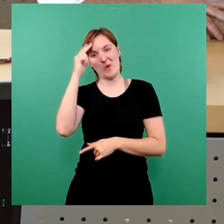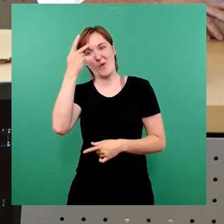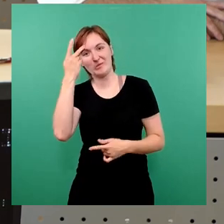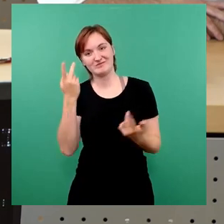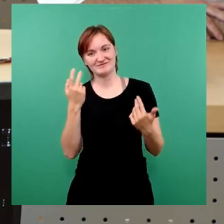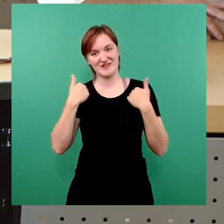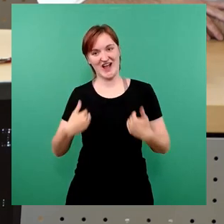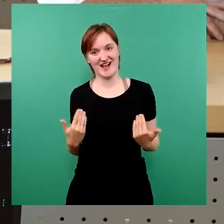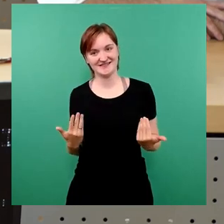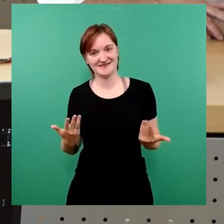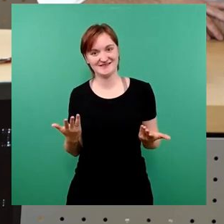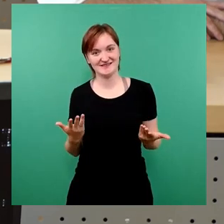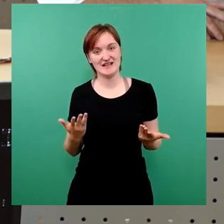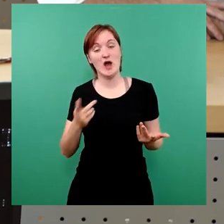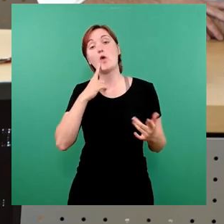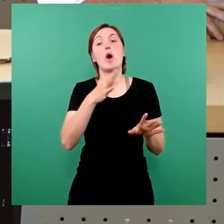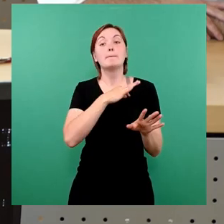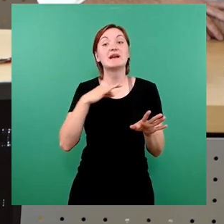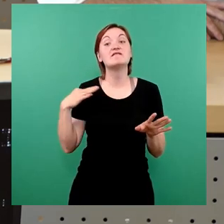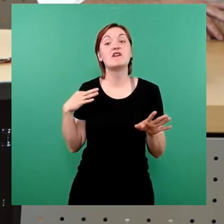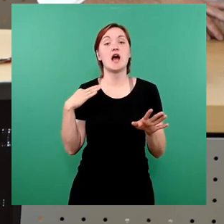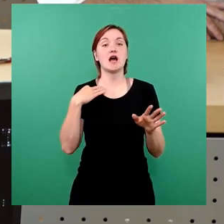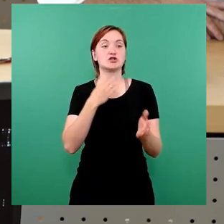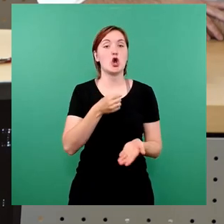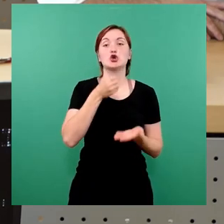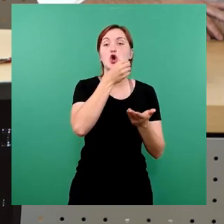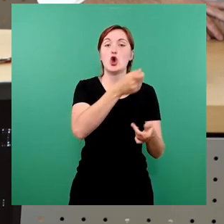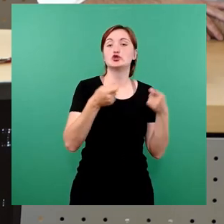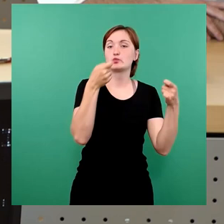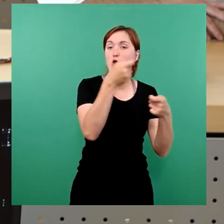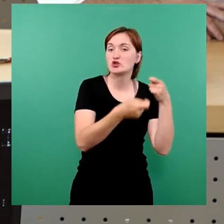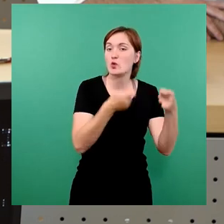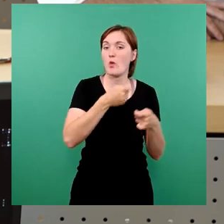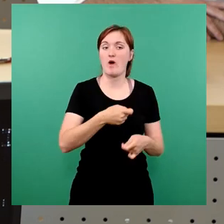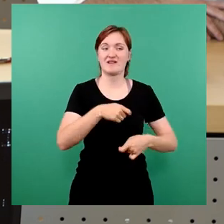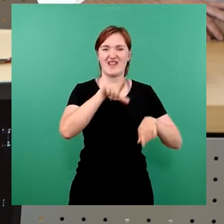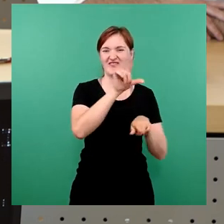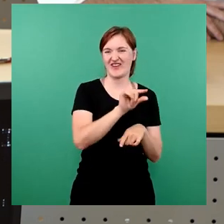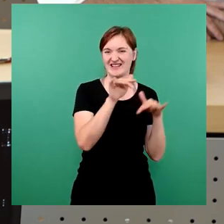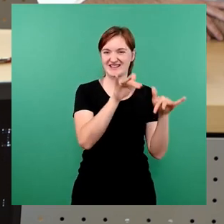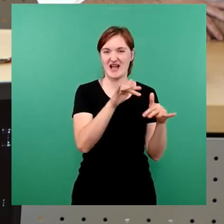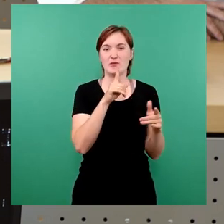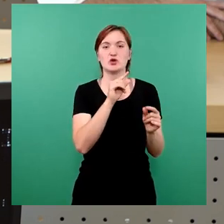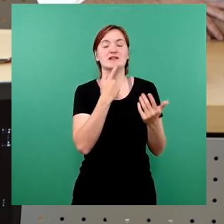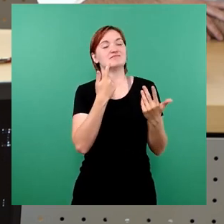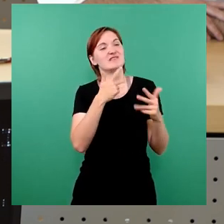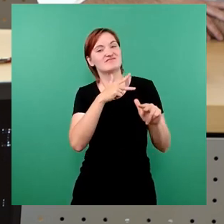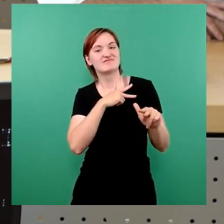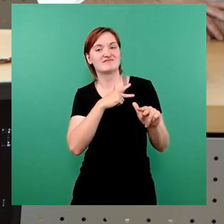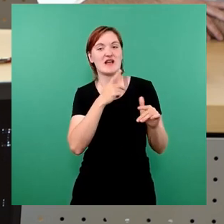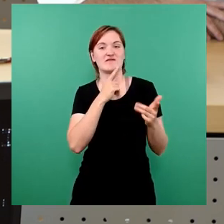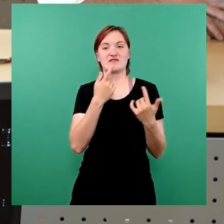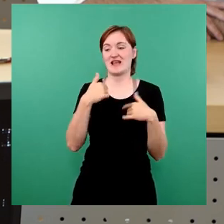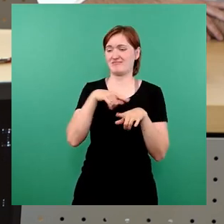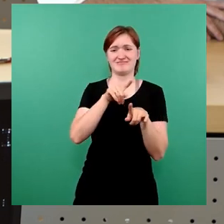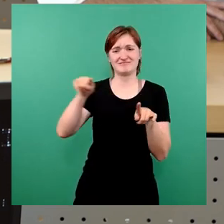es gibt vielleicht weniger private Sponsoren. Das heißt, selbst die Zuverlässigsten haben die Segel gestrichen. Die haben mittlerweile viele eigene Probleme.